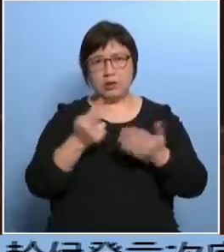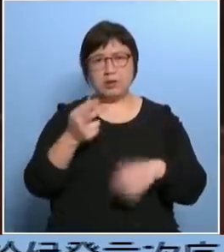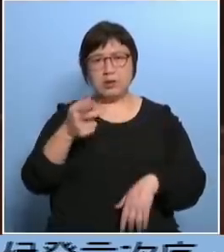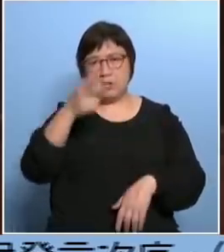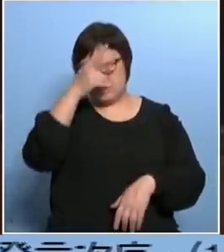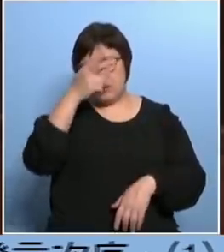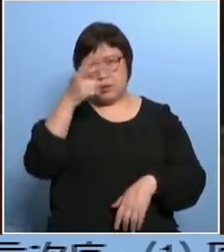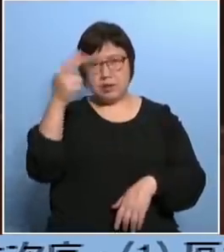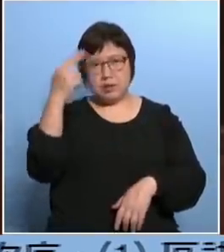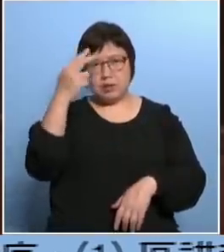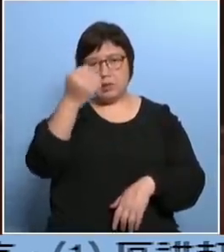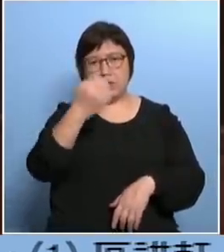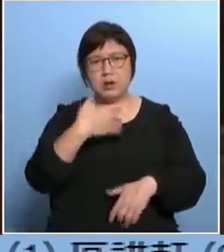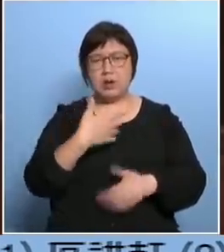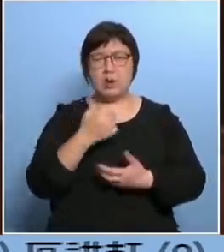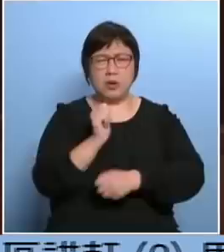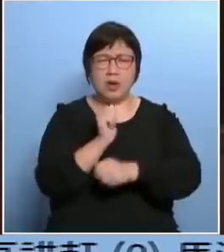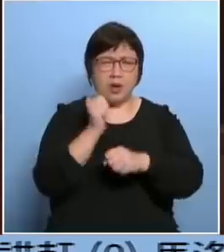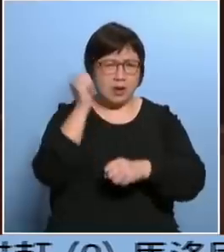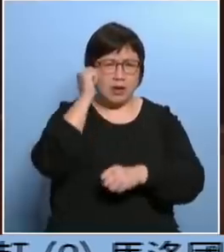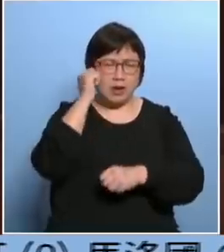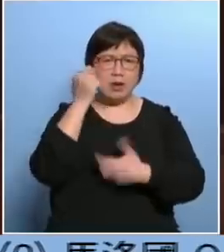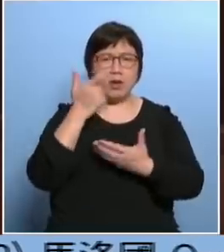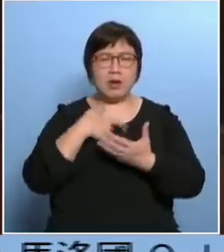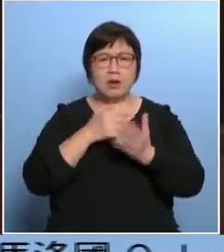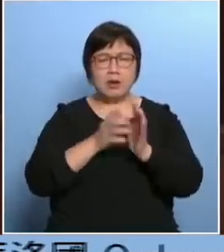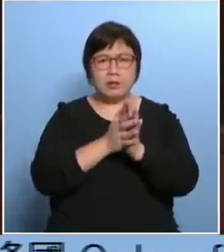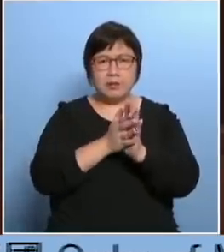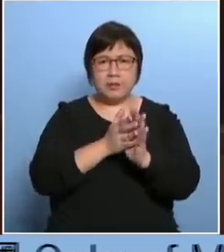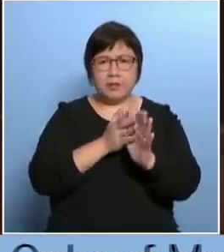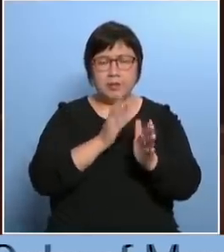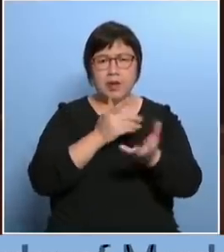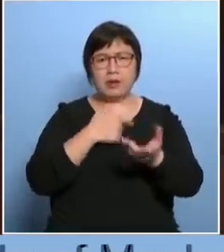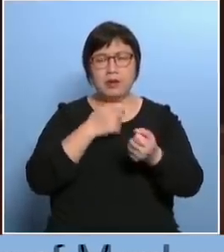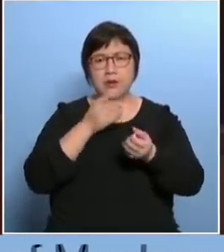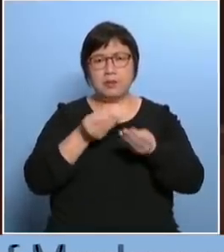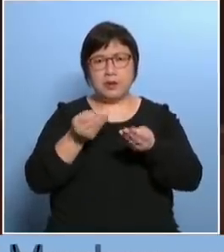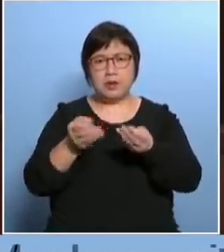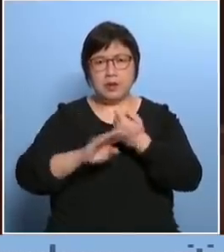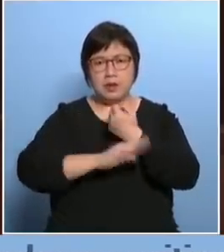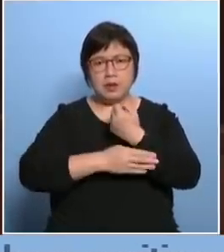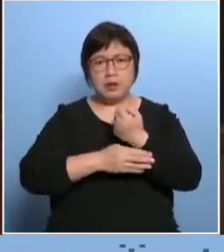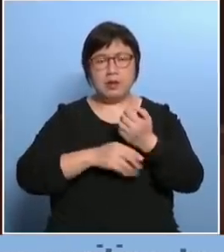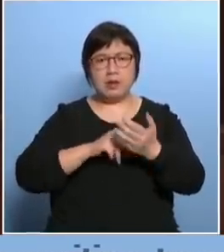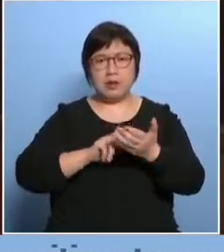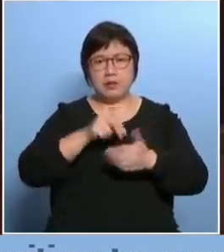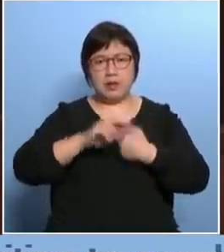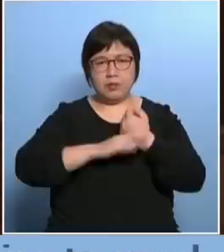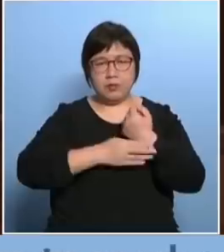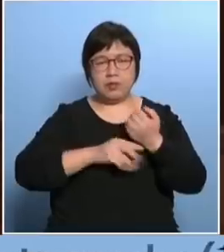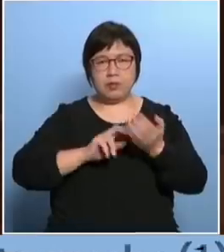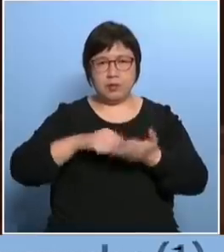常就会跟我们说现在很难的排一个立法会要被立法会过是要搞很久的